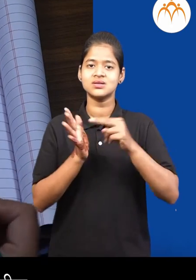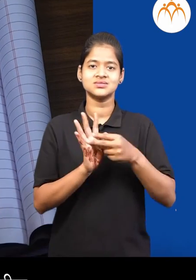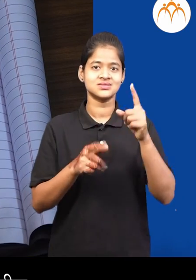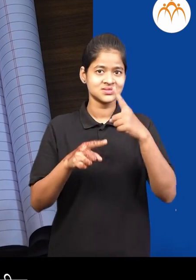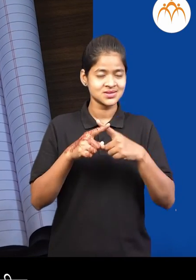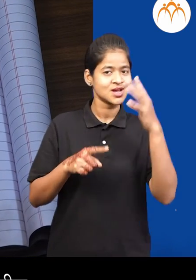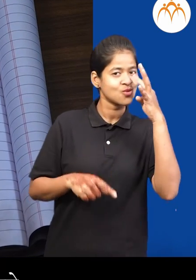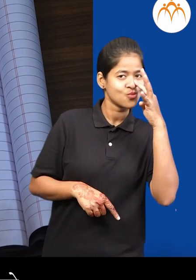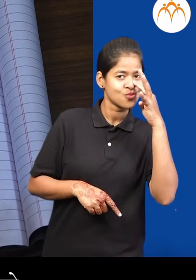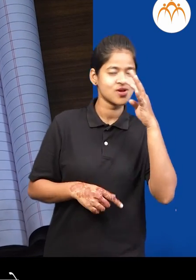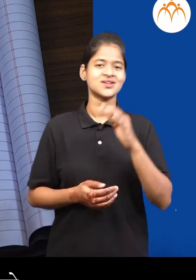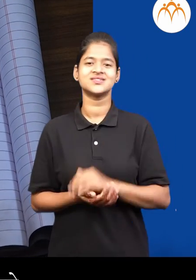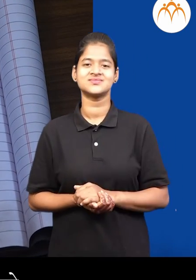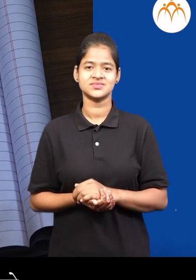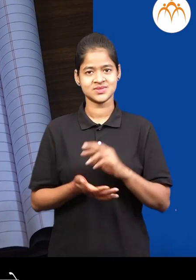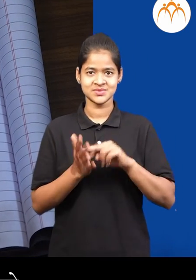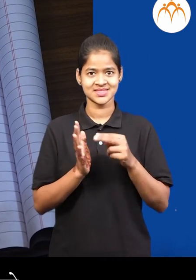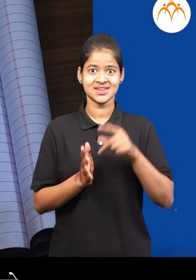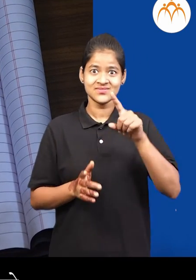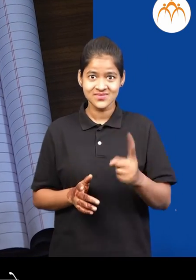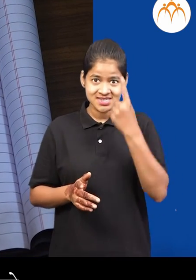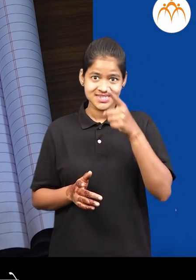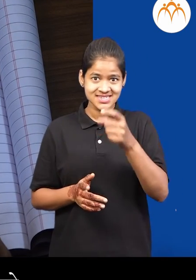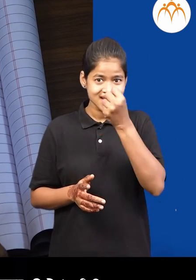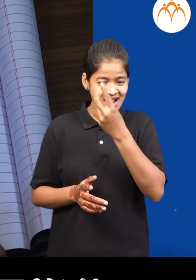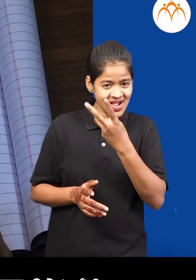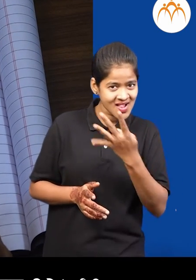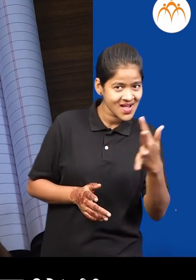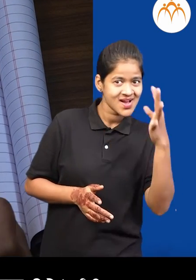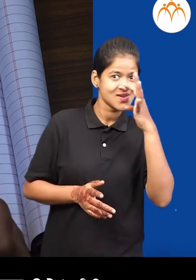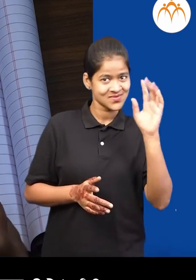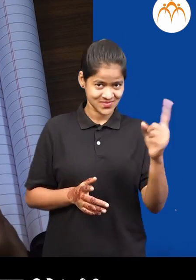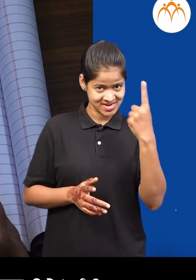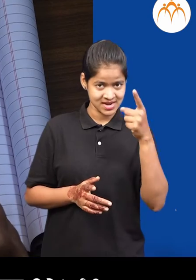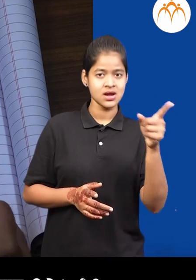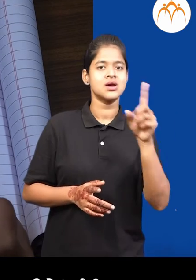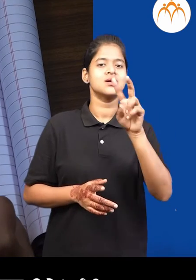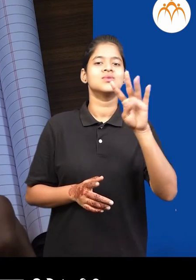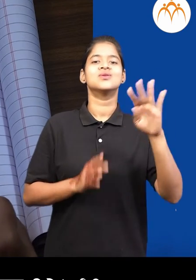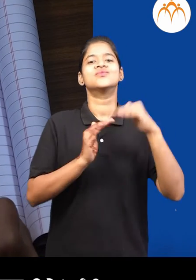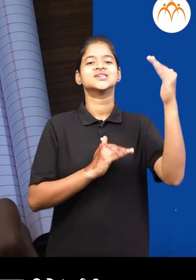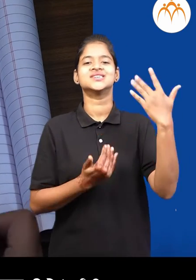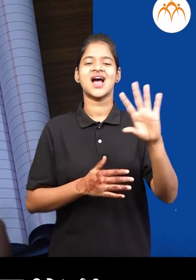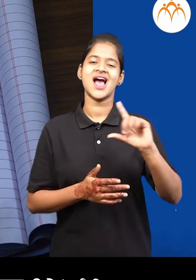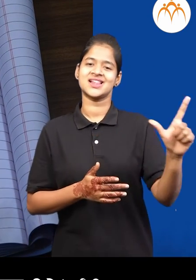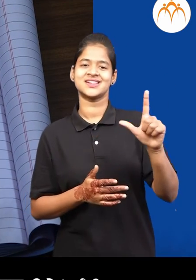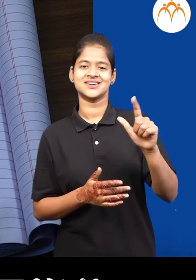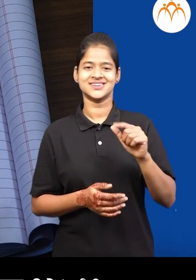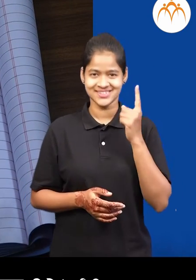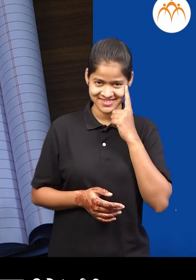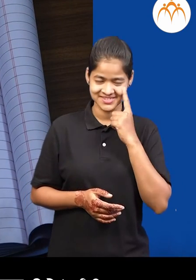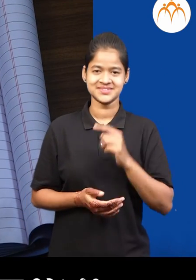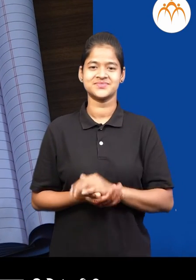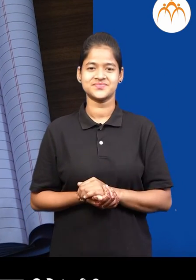विस 21 ही 20 पेक्षा लाहाना है और 23 ही 20 पेक्षा मोठिया है मनुनच